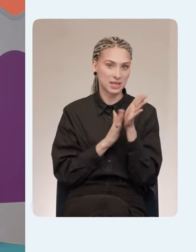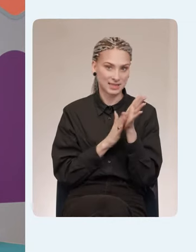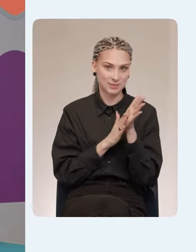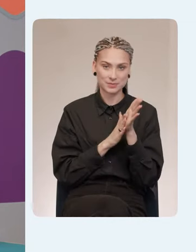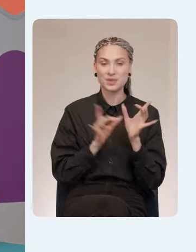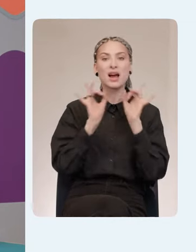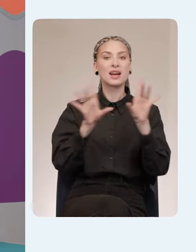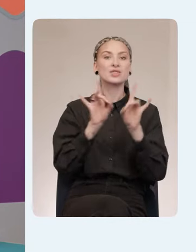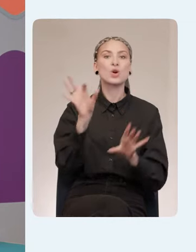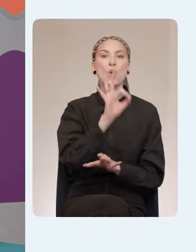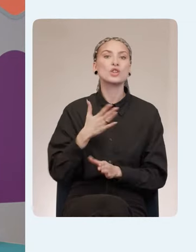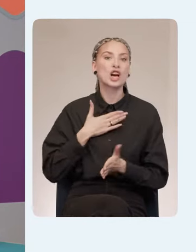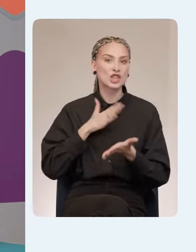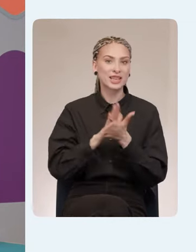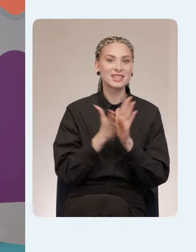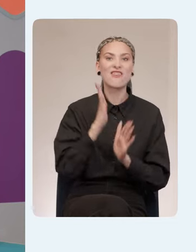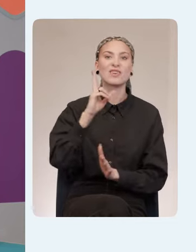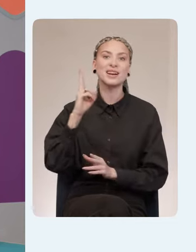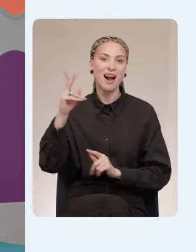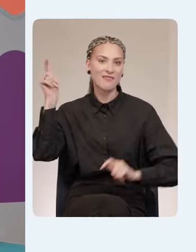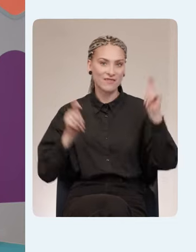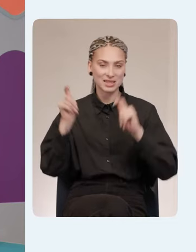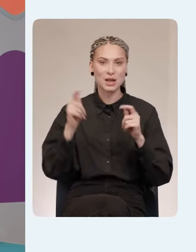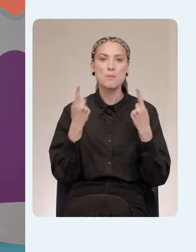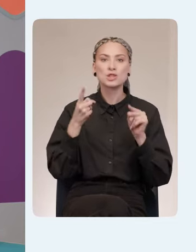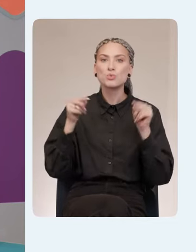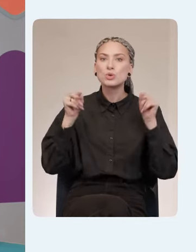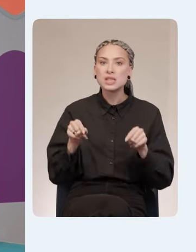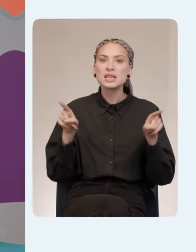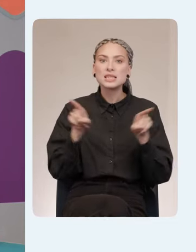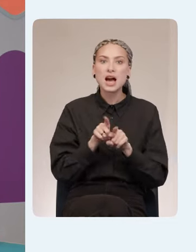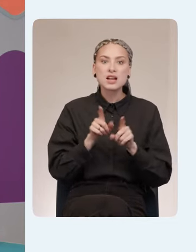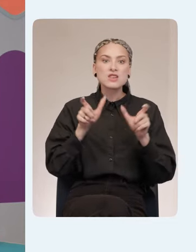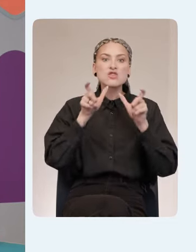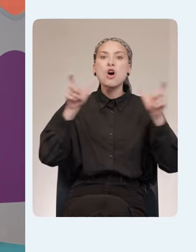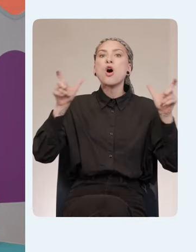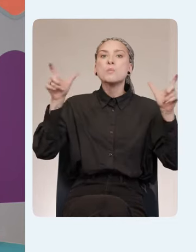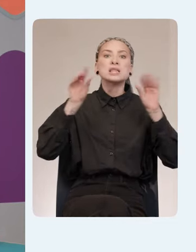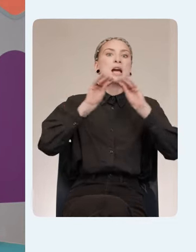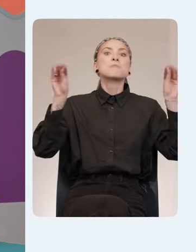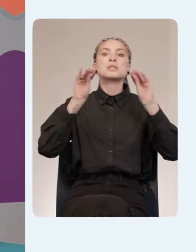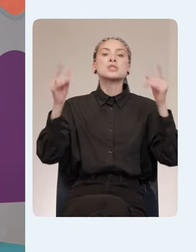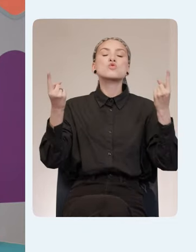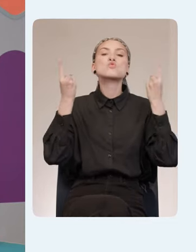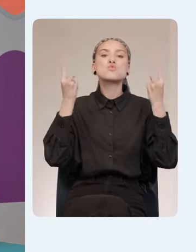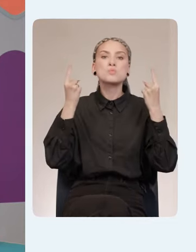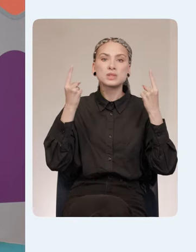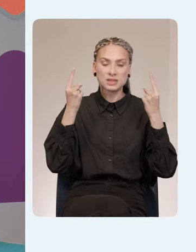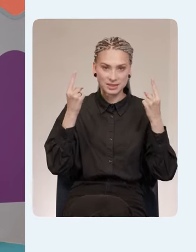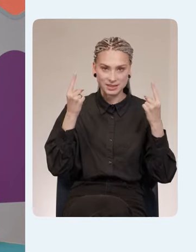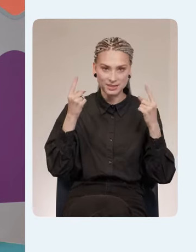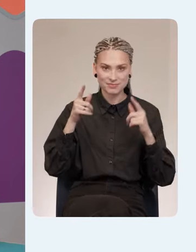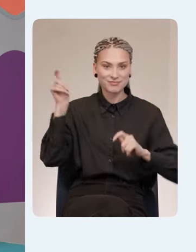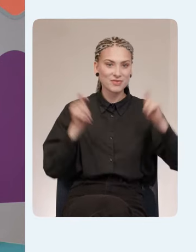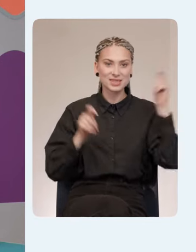Расскажу вам про наш кейс ВК-феста. Почему здесь так громко и пафосно написано «крупнейший опен-эйр страны»?